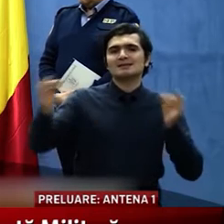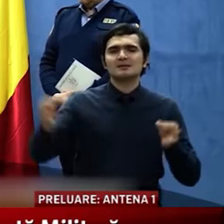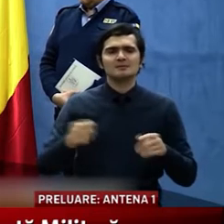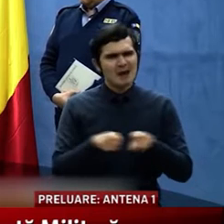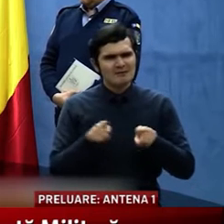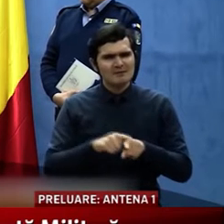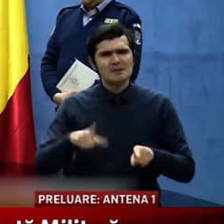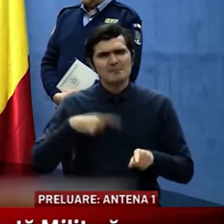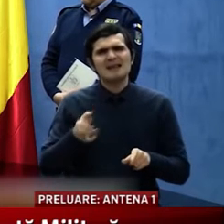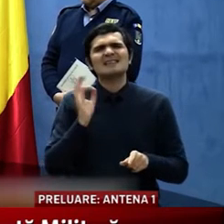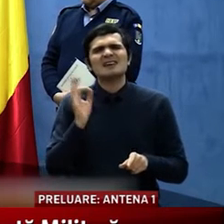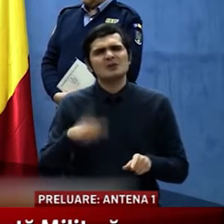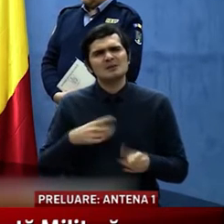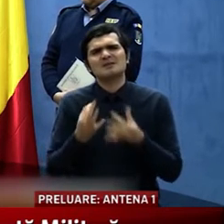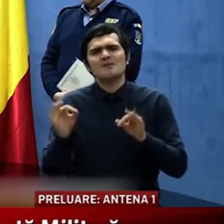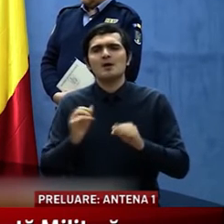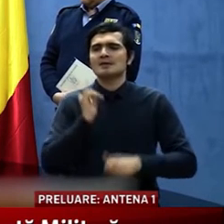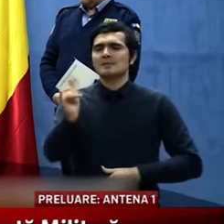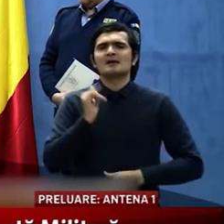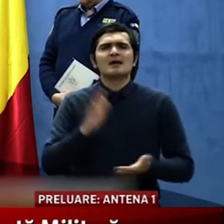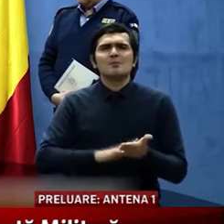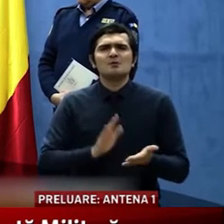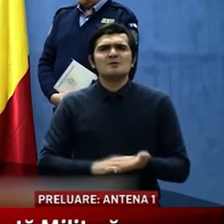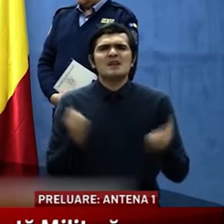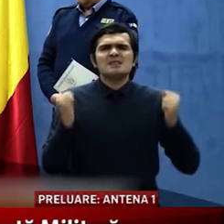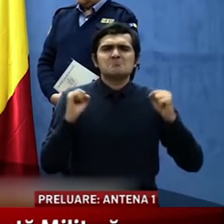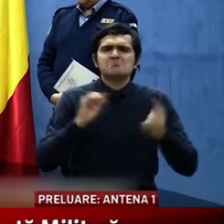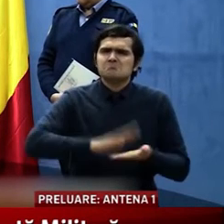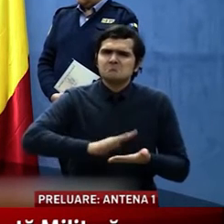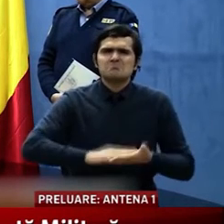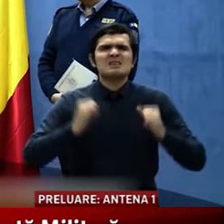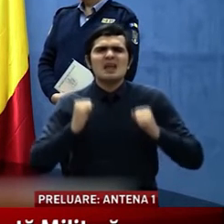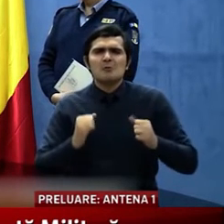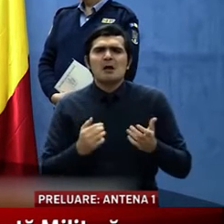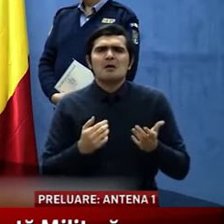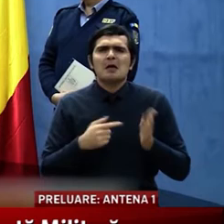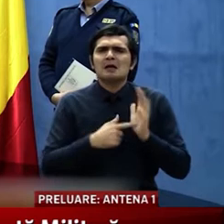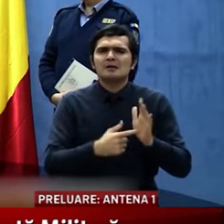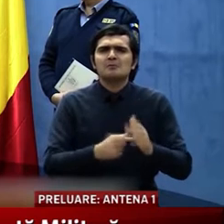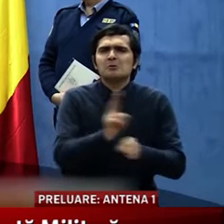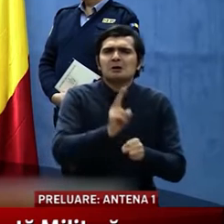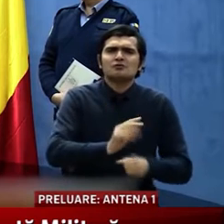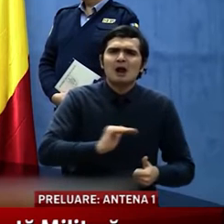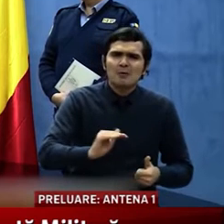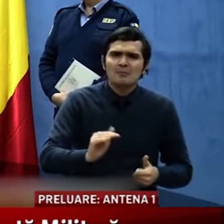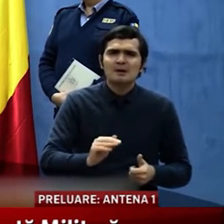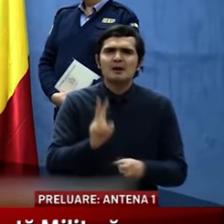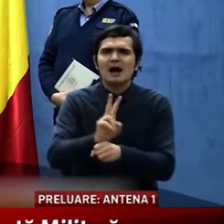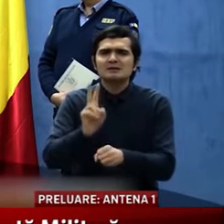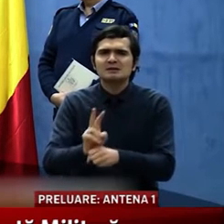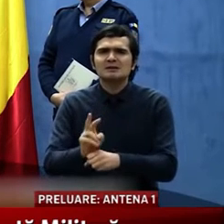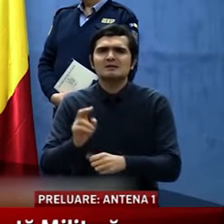exceptate deplasările din motive justificate, precum îngrijirea copilului, asistența persoanelor vâsnice, bolnave sau cu